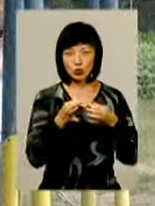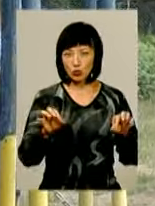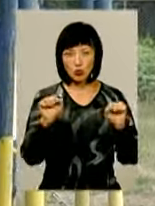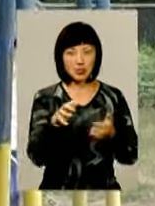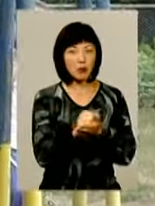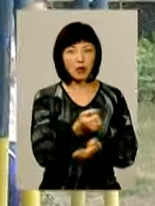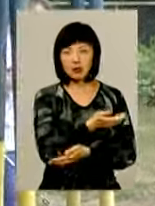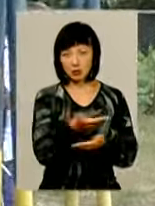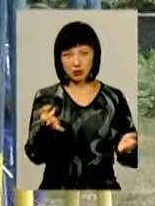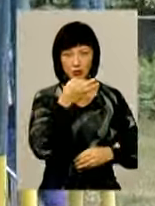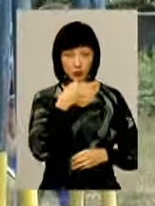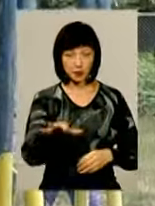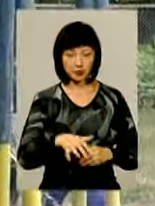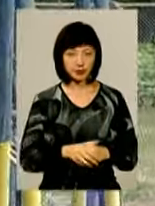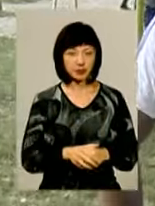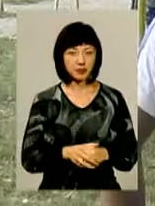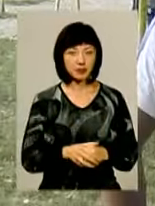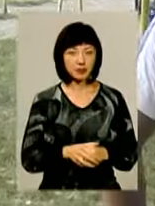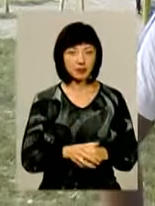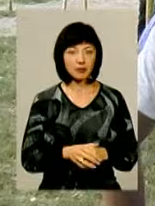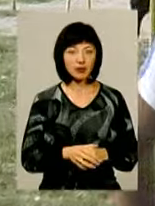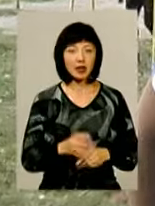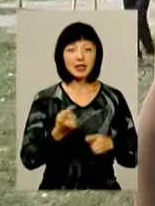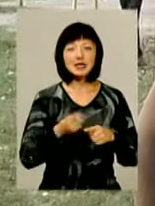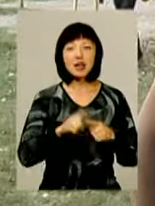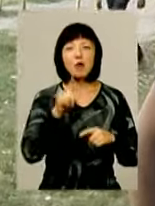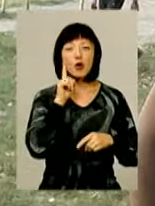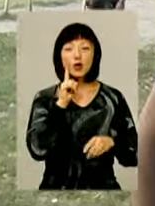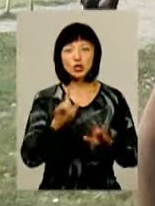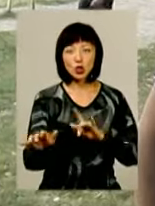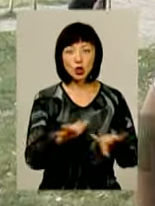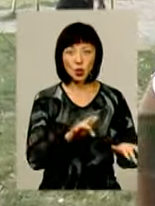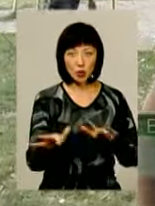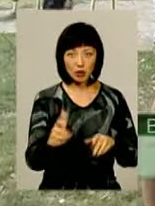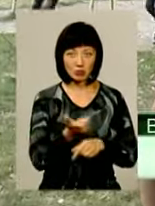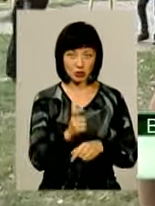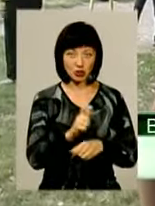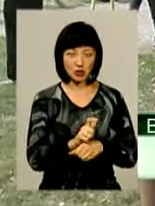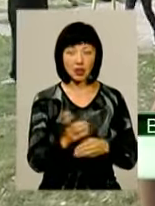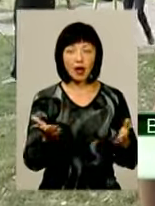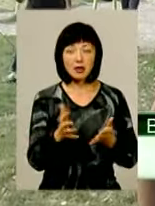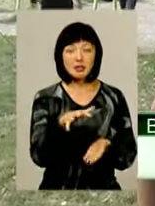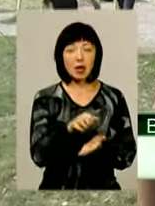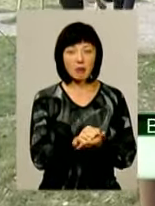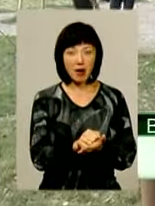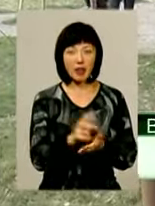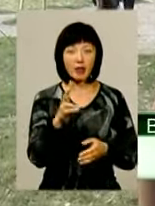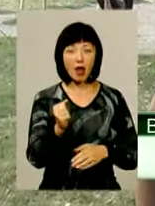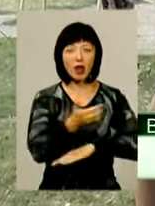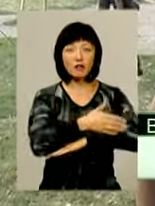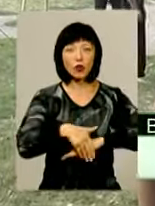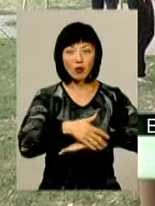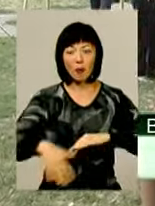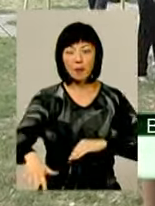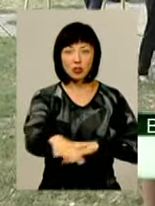кожен охочий, переконують досвідчені спортсмени. Стрітворкаут – це молодіжний рух, який займається на дворівих